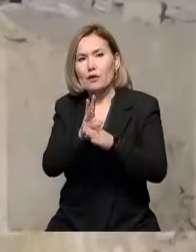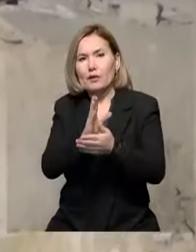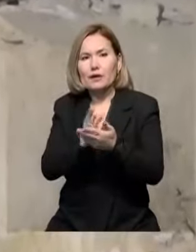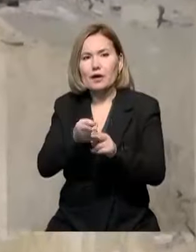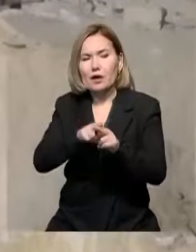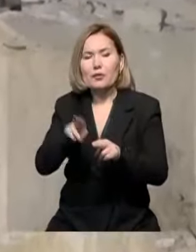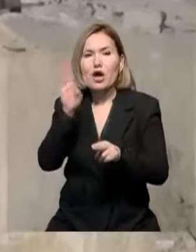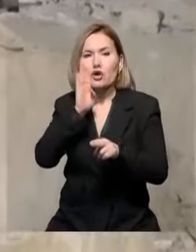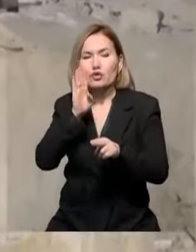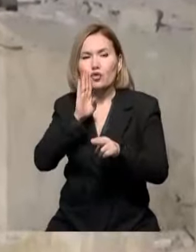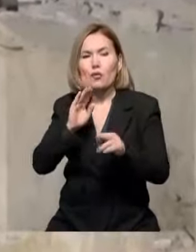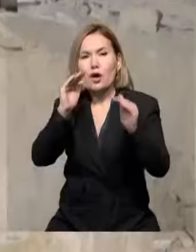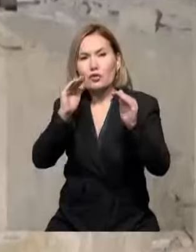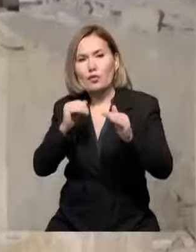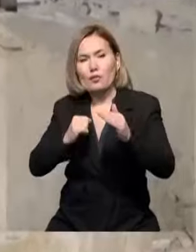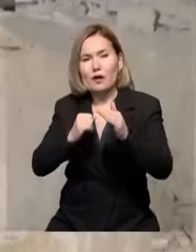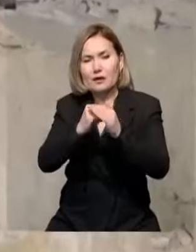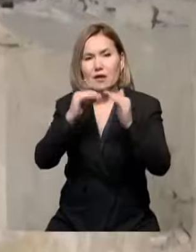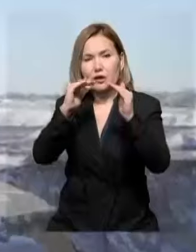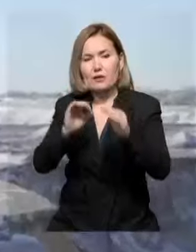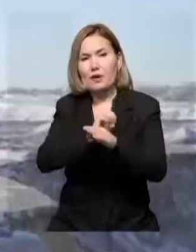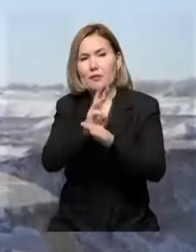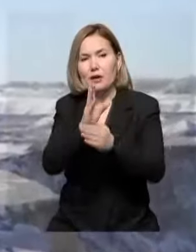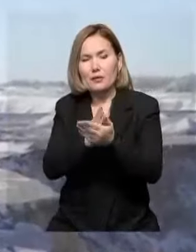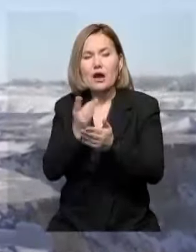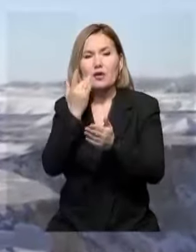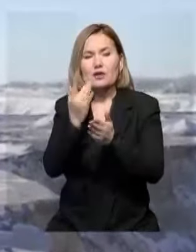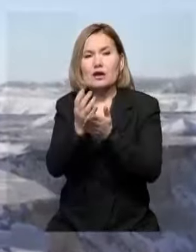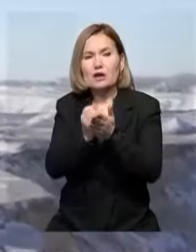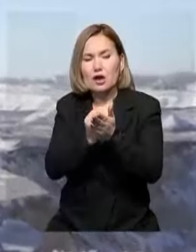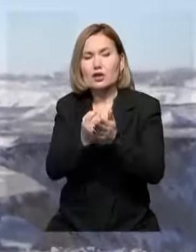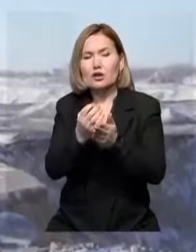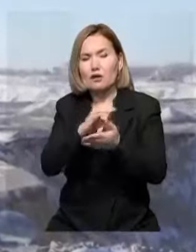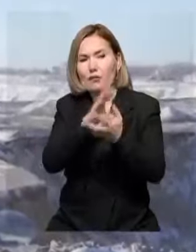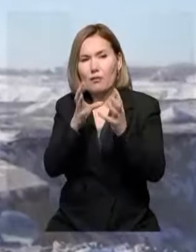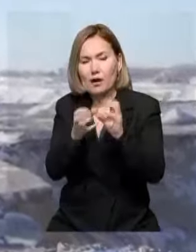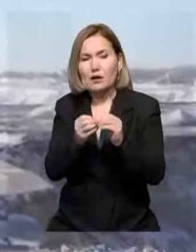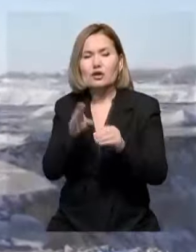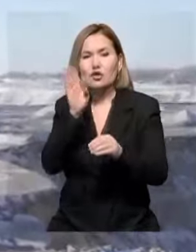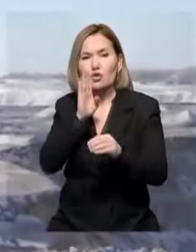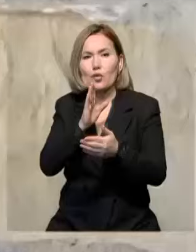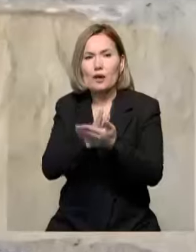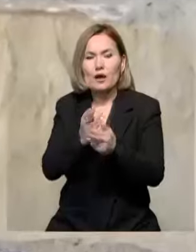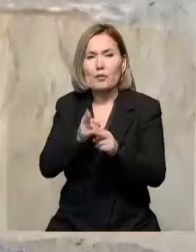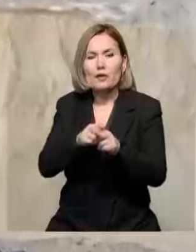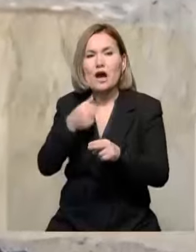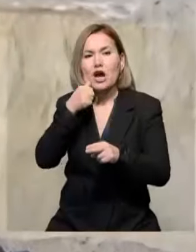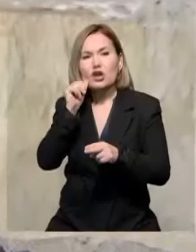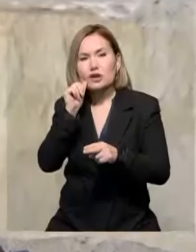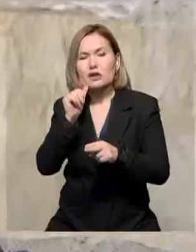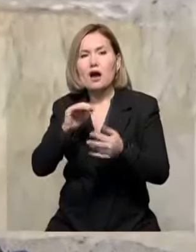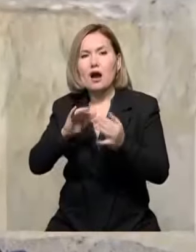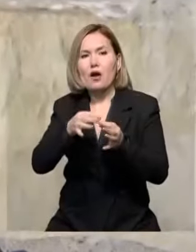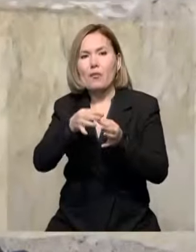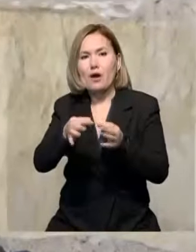кентіне су төмен қысымда берілуді. Резервуарларда тұрақты түрде тәуіліктік су қоры бар. Осы оқиғаға байланысты күнігіші Баянаул